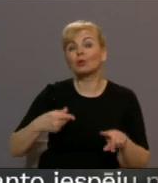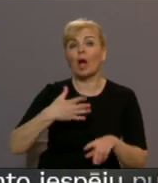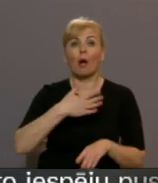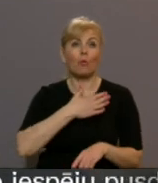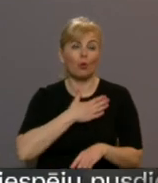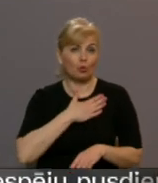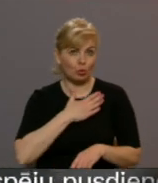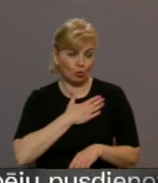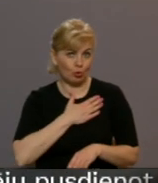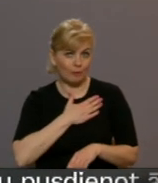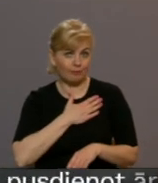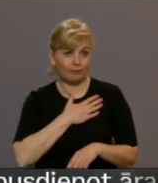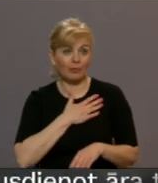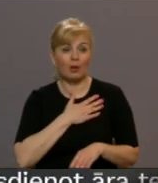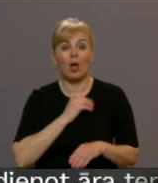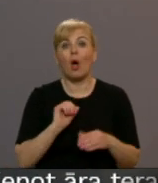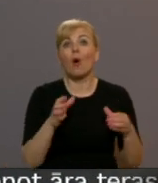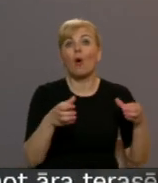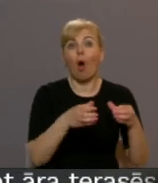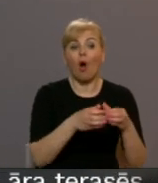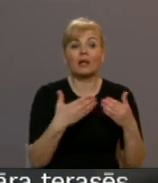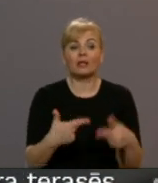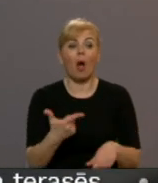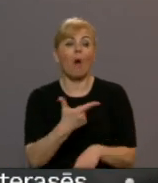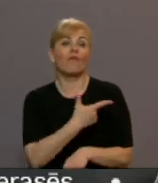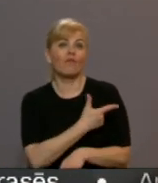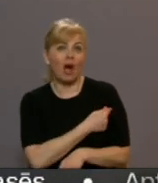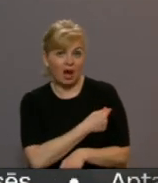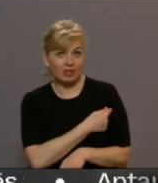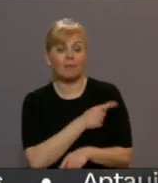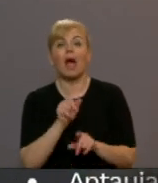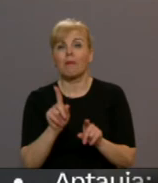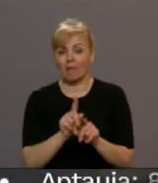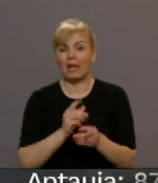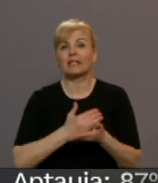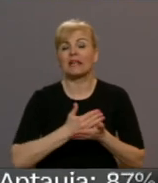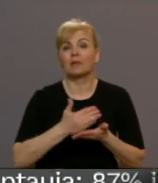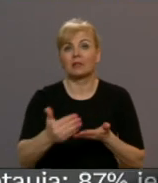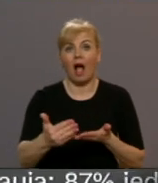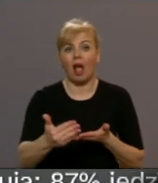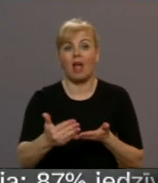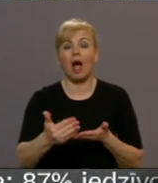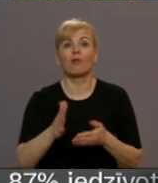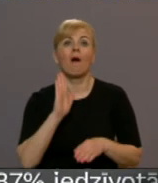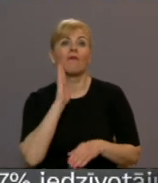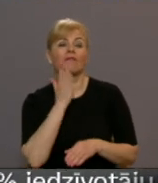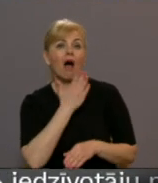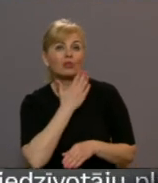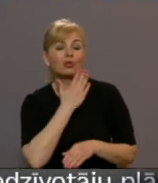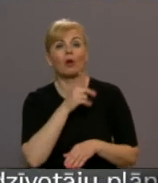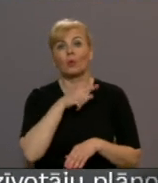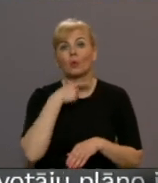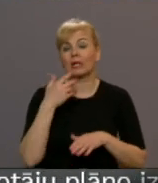kolektīva ir vakcinēta, bet mēs iesim tālāk, jo pa vasaru mēs